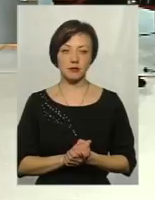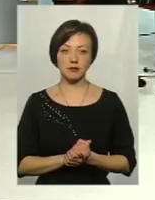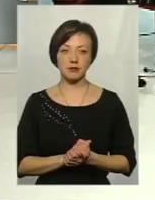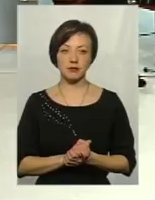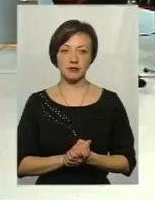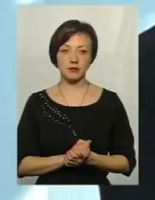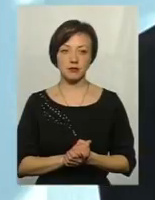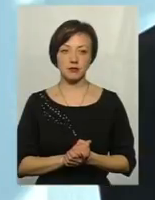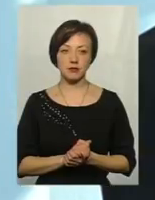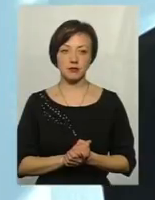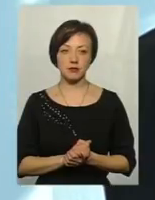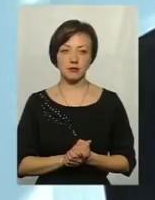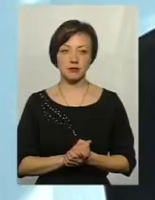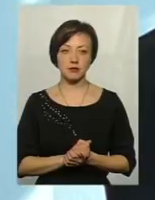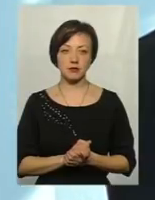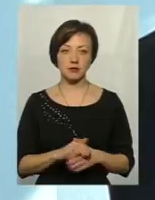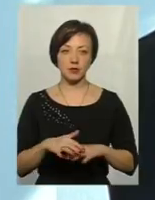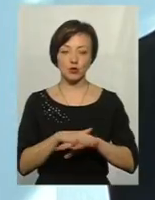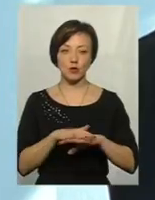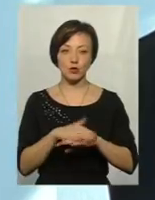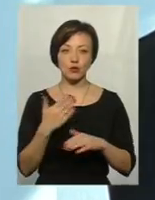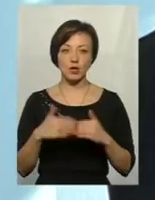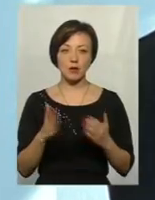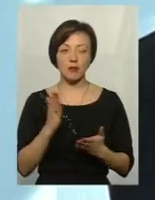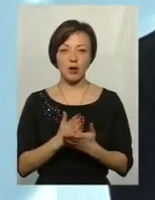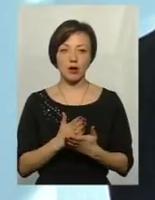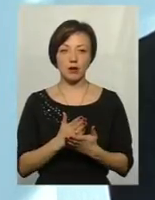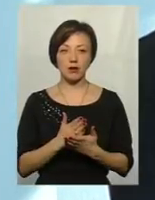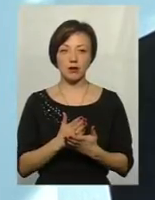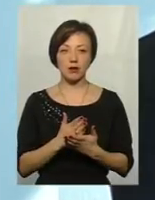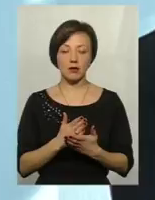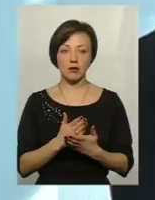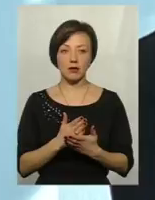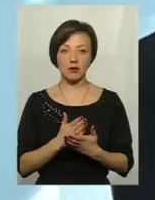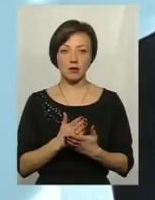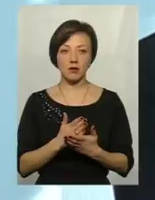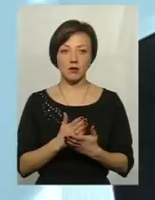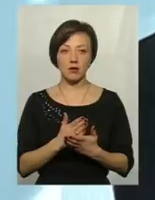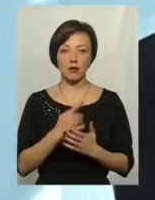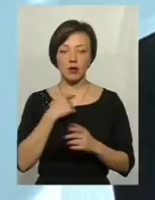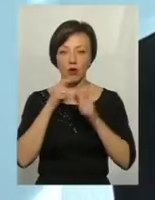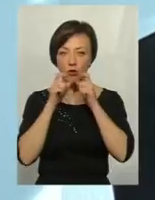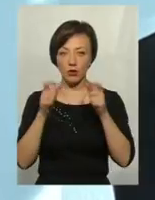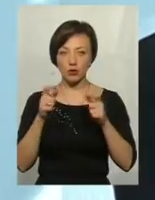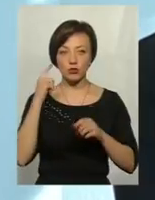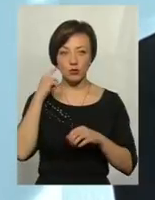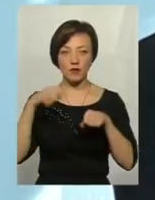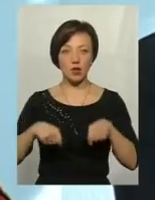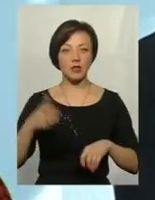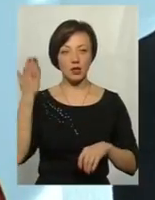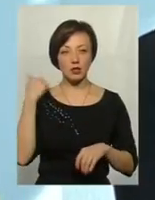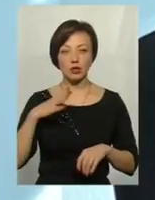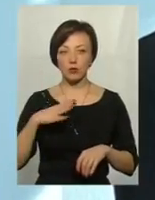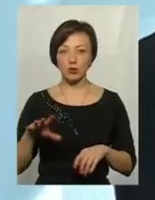дійсно, суспільство зараз вже має голос, і той голос чує влада, чого не було раніше,